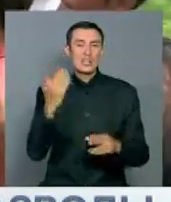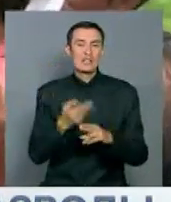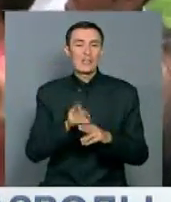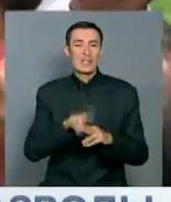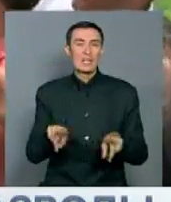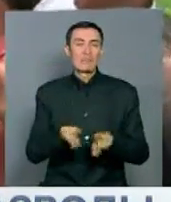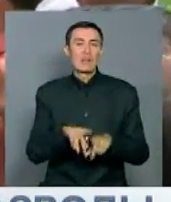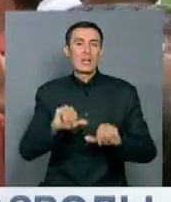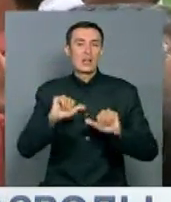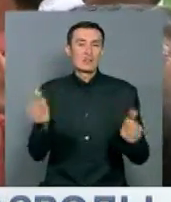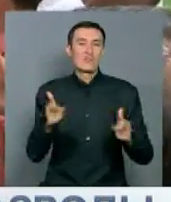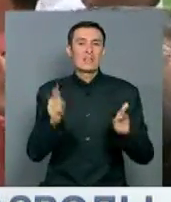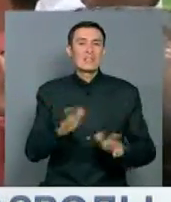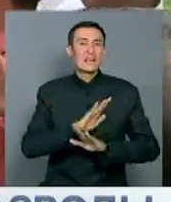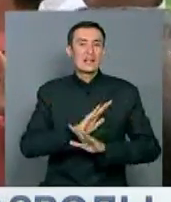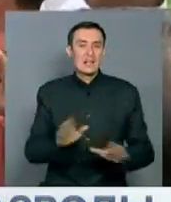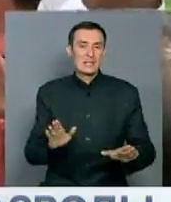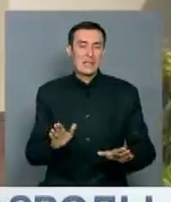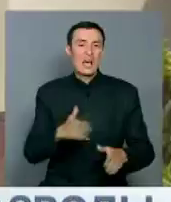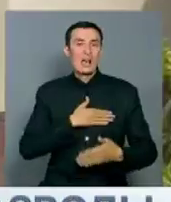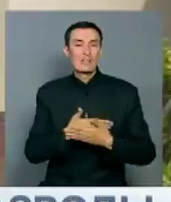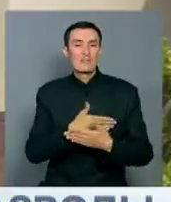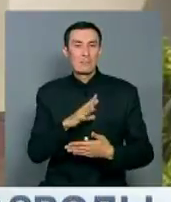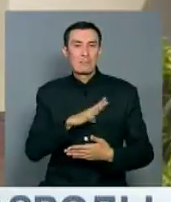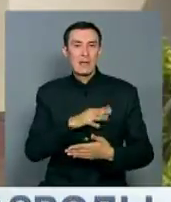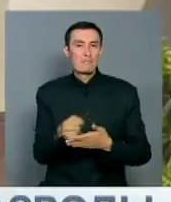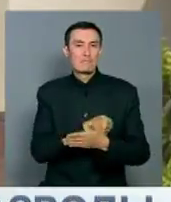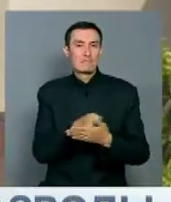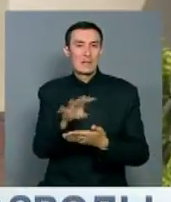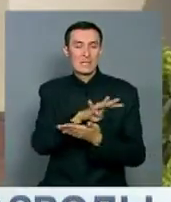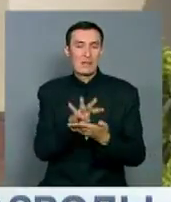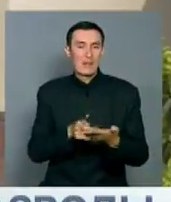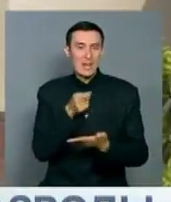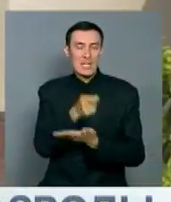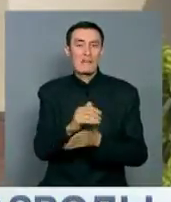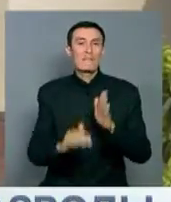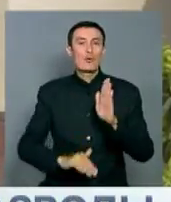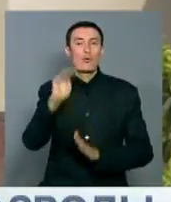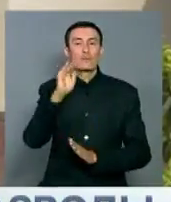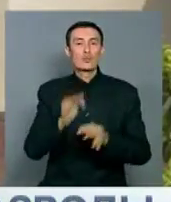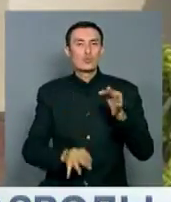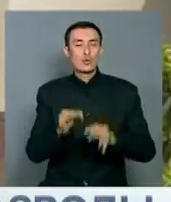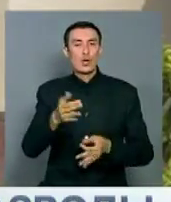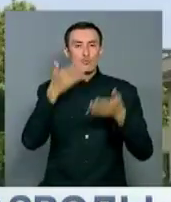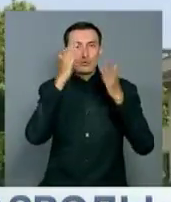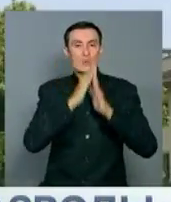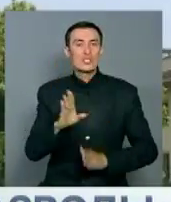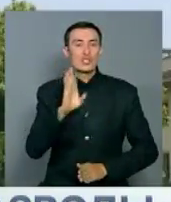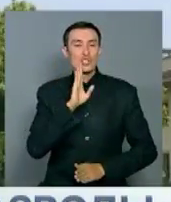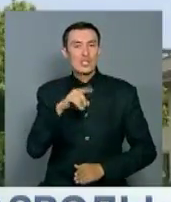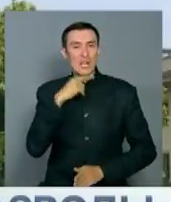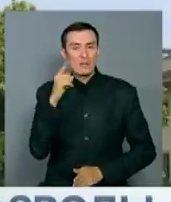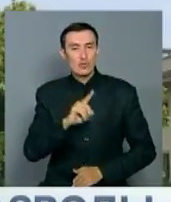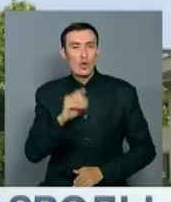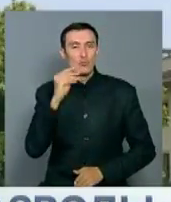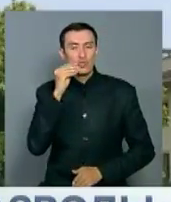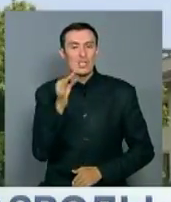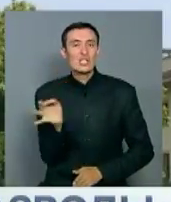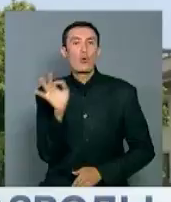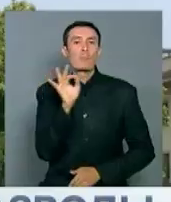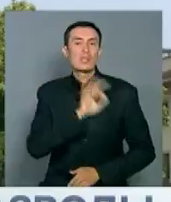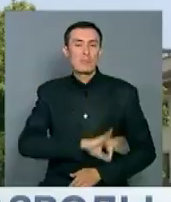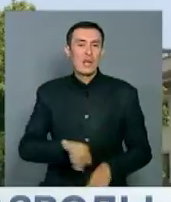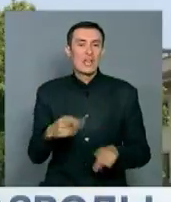таких разводов и несогласные активисты подали ходатайство в Верховный суд. Мусульманские женщины заявляли, что мужчины